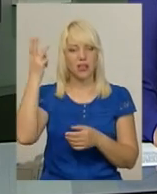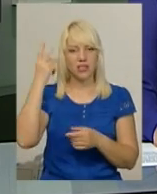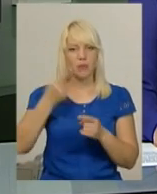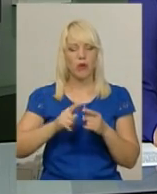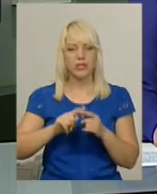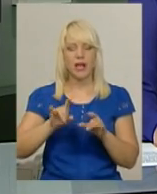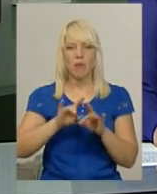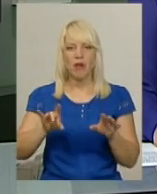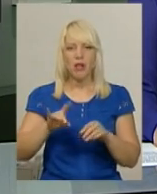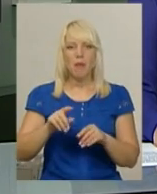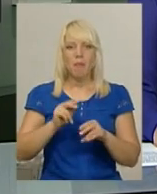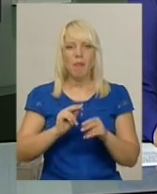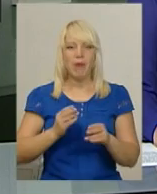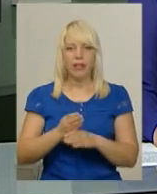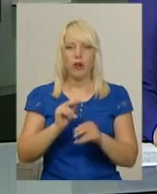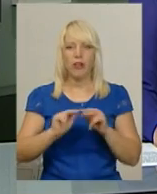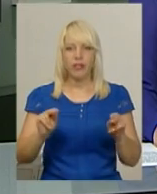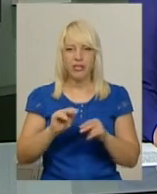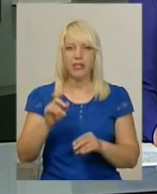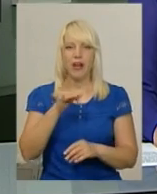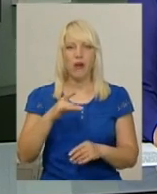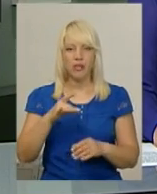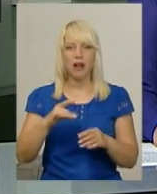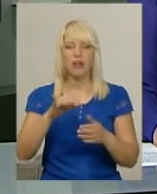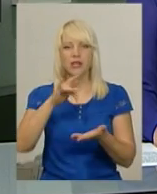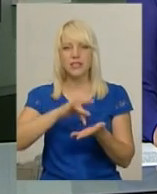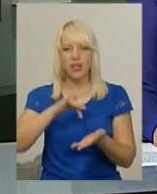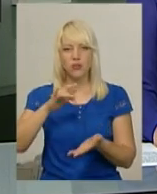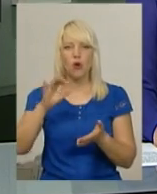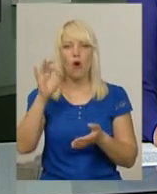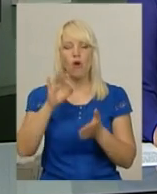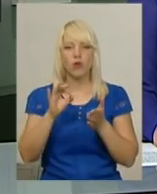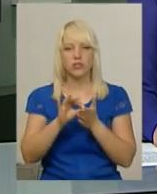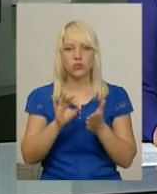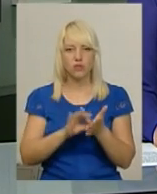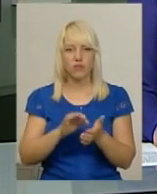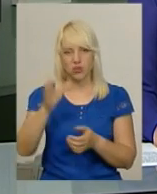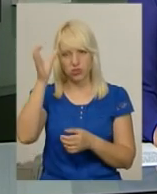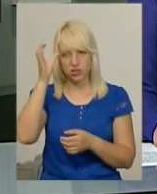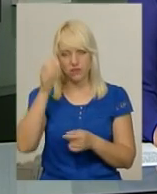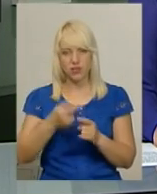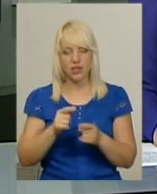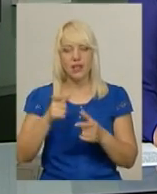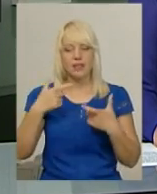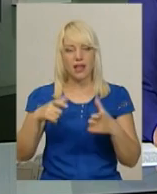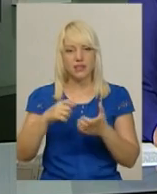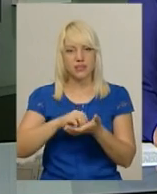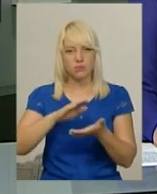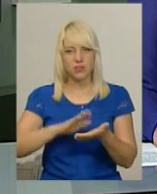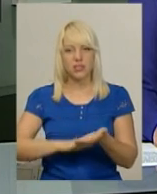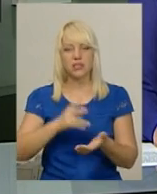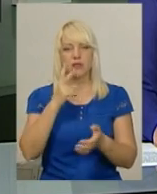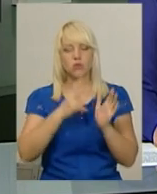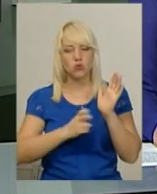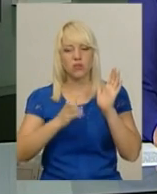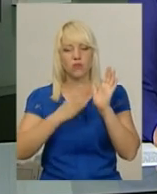методист Вінницького регіонального центру оцінювання якості освіти Ірина Ковальчук. На її спец зареєструвався 791 учасник.